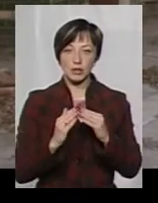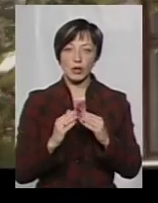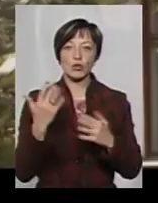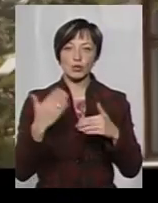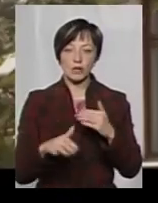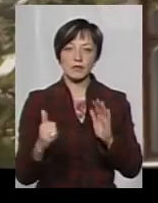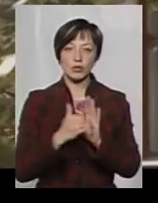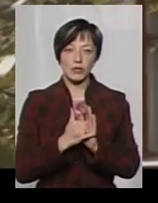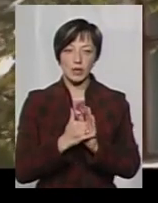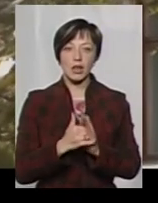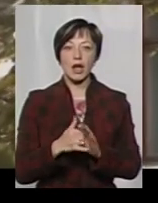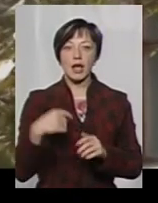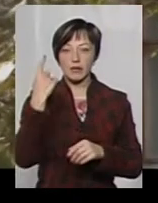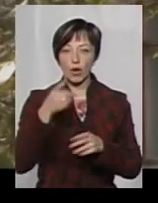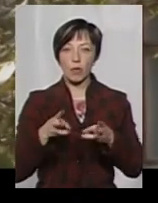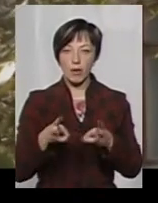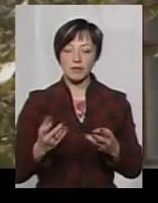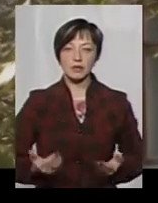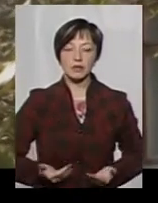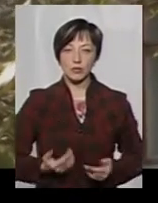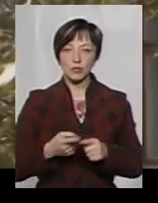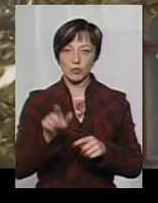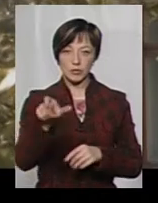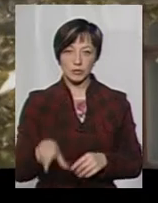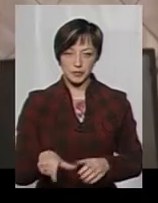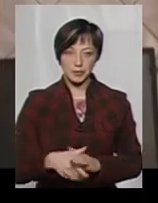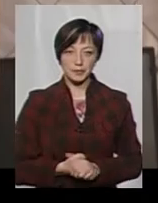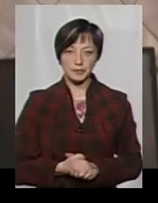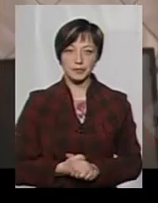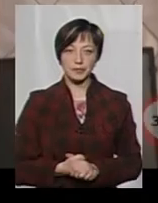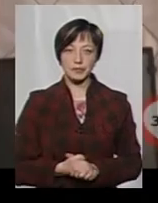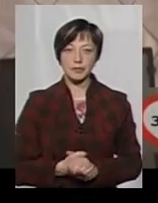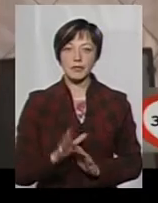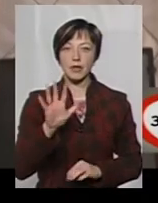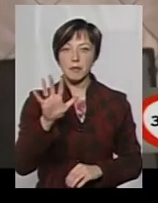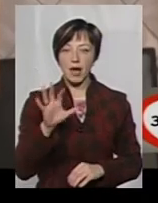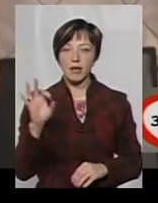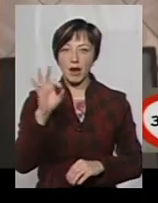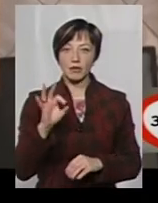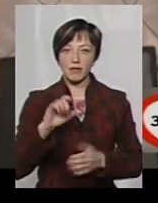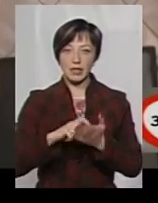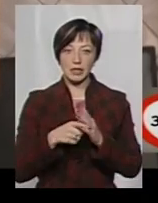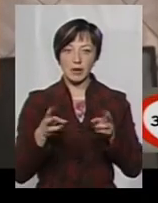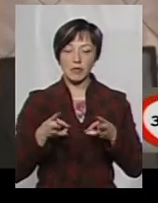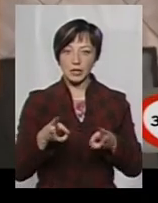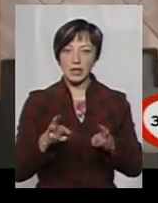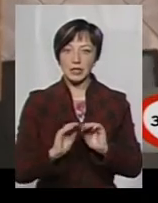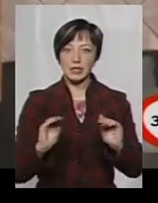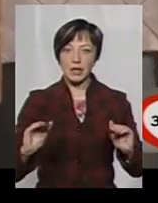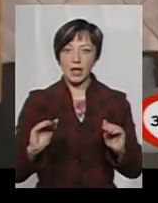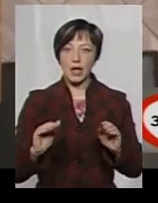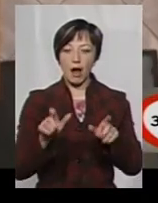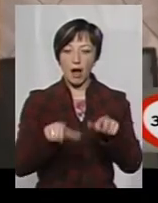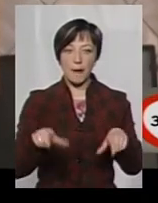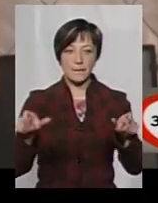встановили». Індивідуальне опалення встановив і мешканець цього будинку Віктор Савчук. «П'ять градусів в квартирі. Це потрібно було включати для дітей масені каміни.